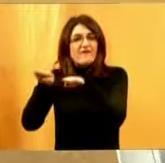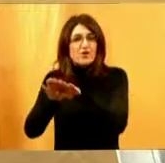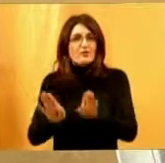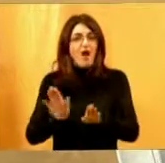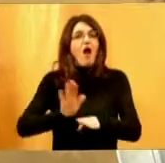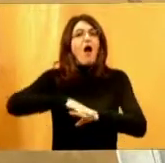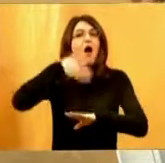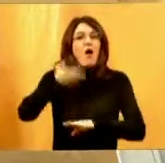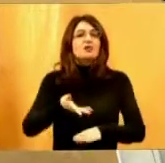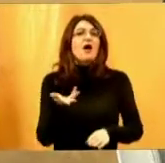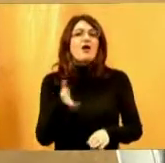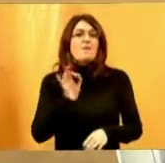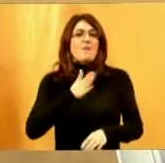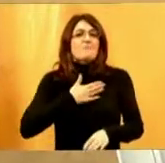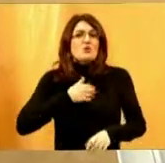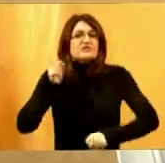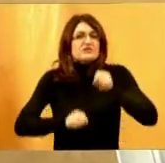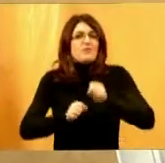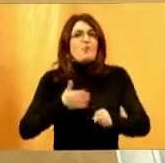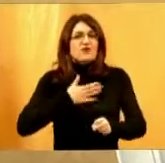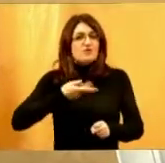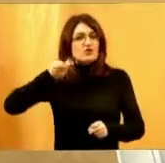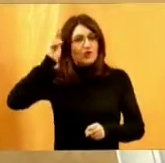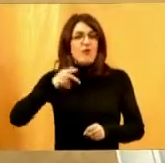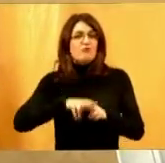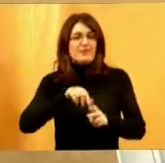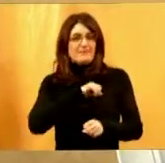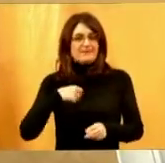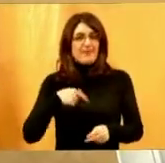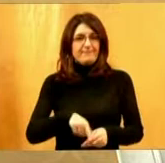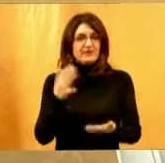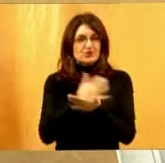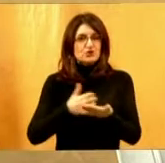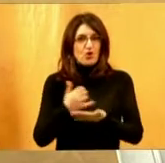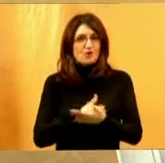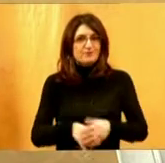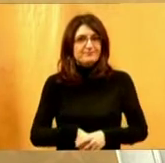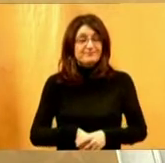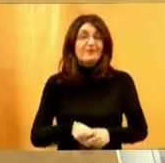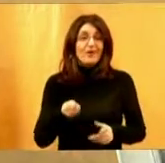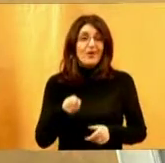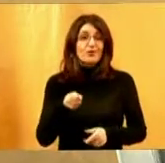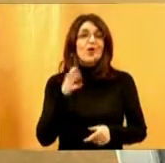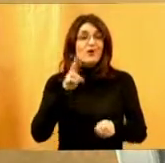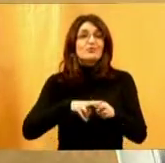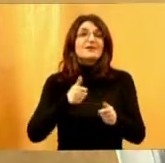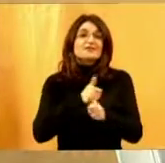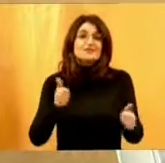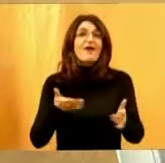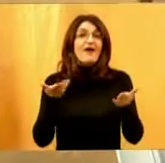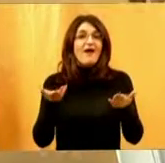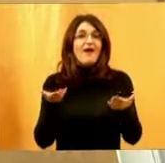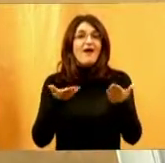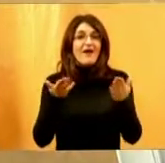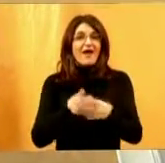A onda ćemo mi po svojim potencijalima te svoje mogućnosti iskoristiti. Da, to bi bilo idealno. Pa to će biti idealno.